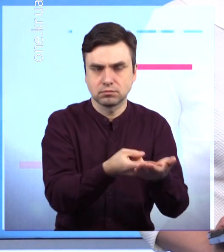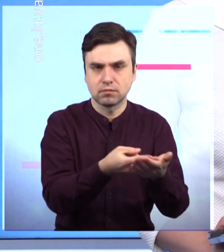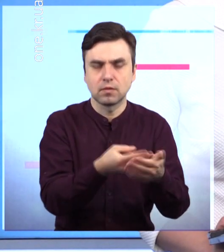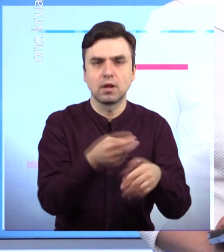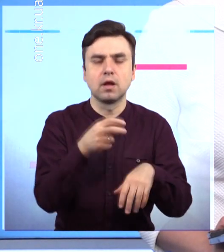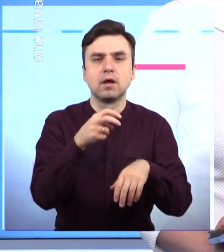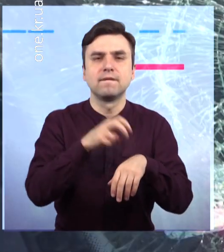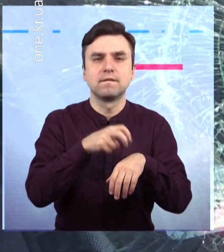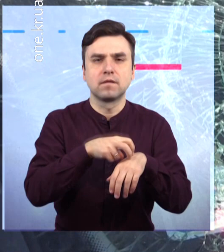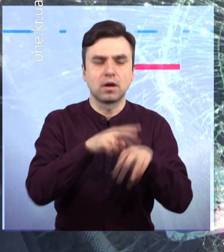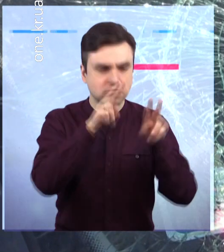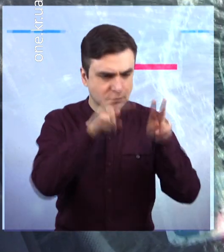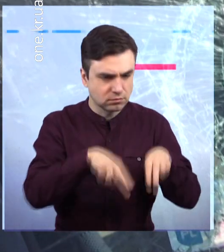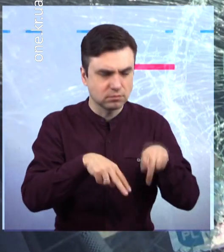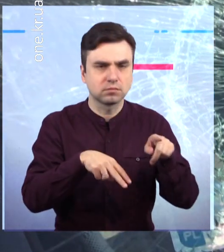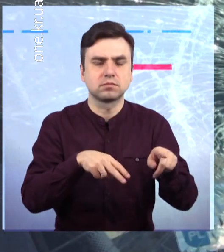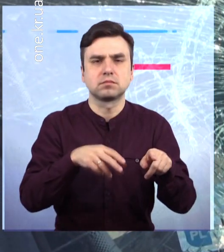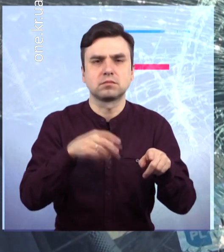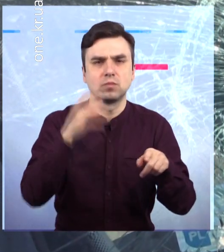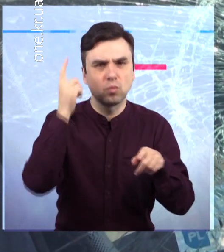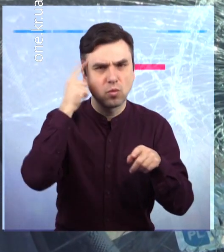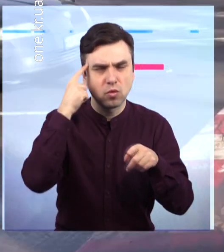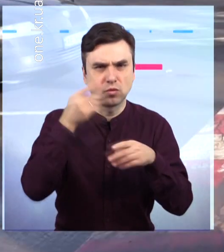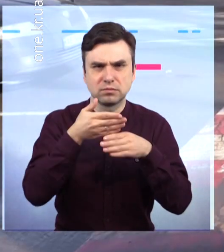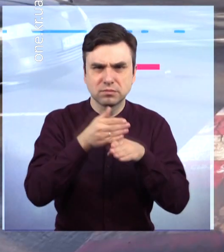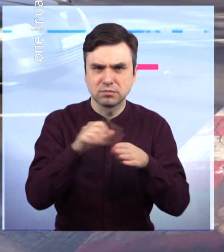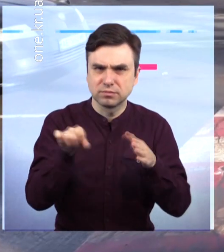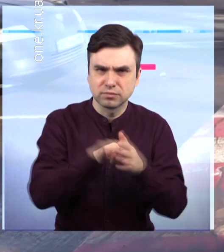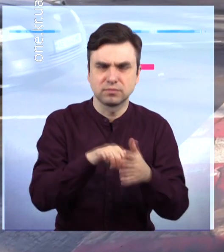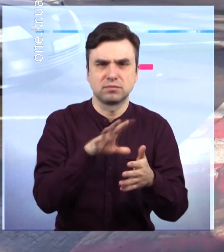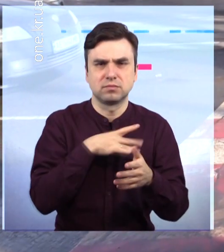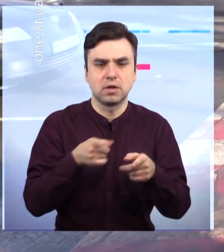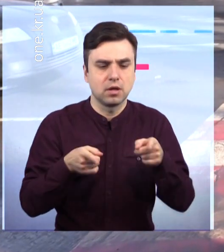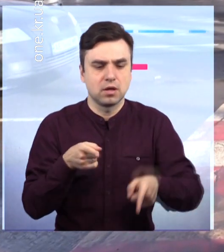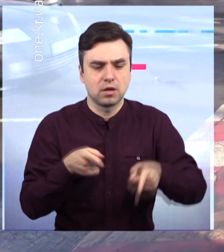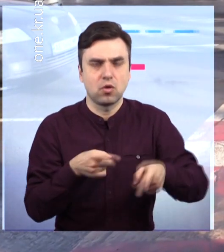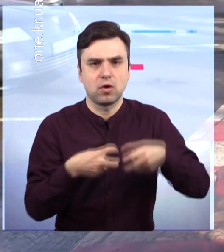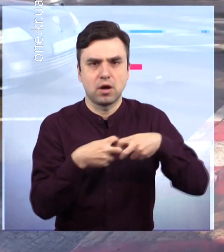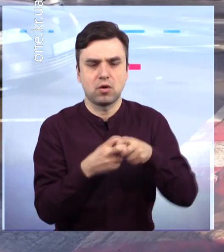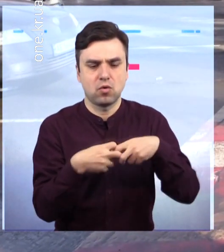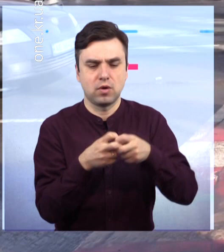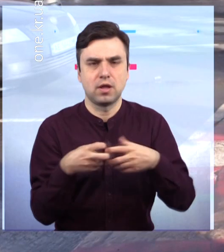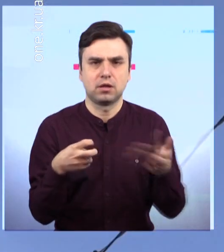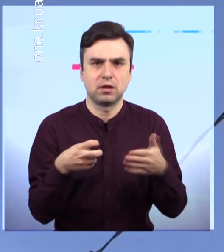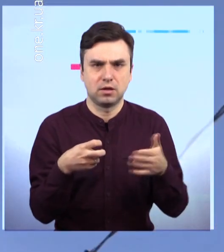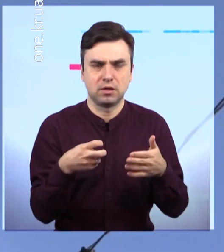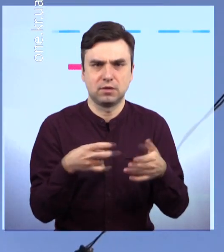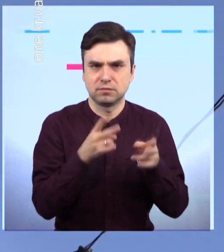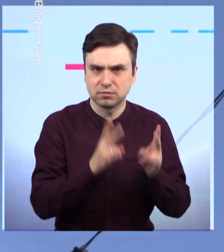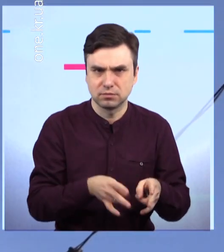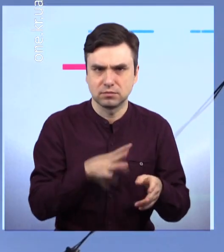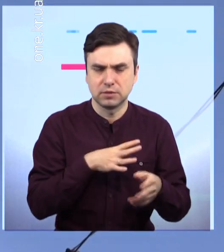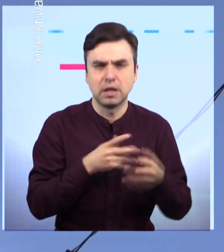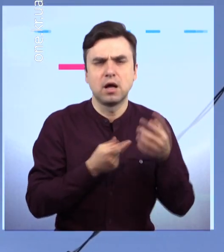зебрі. Сталося, ймовірно, все через те, що керманич був на підпитку. У той час, коли інші водії пропускали пішохода, чоловік за